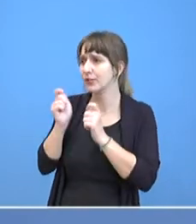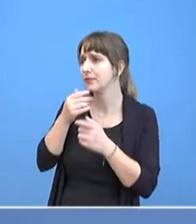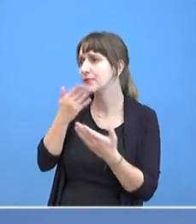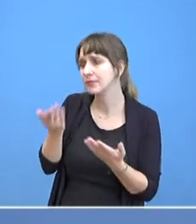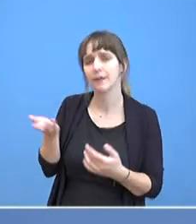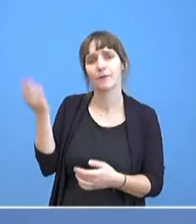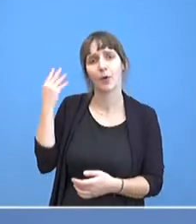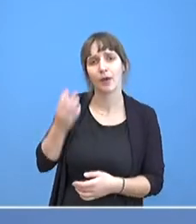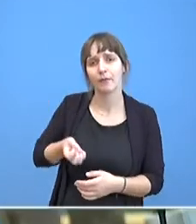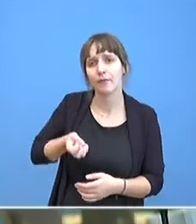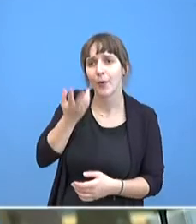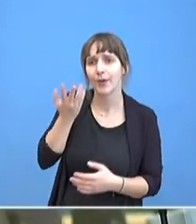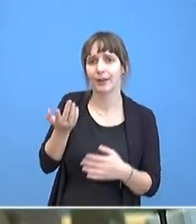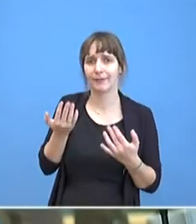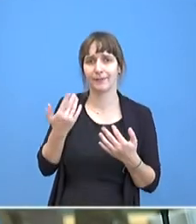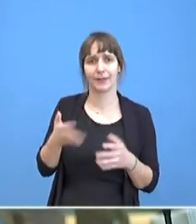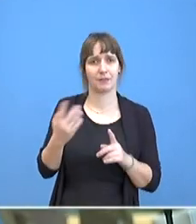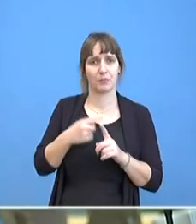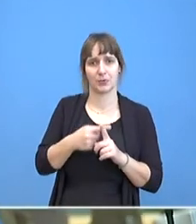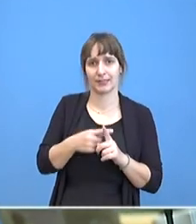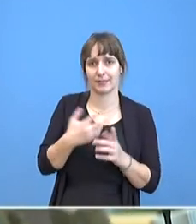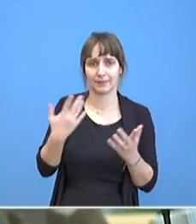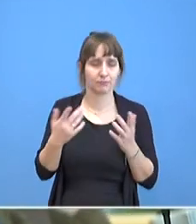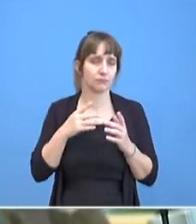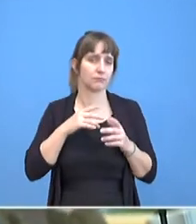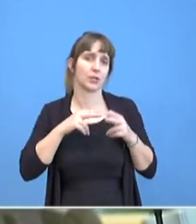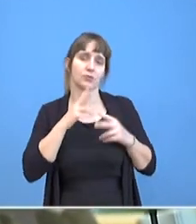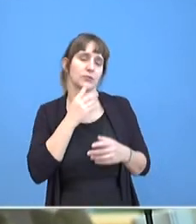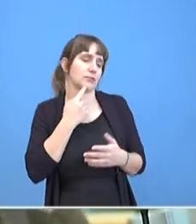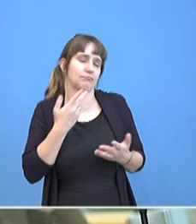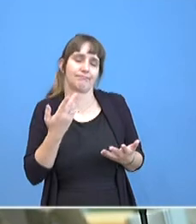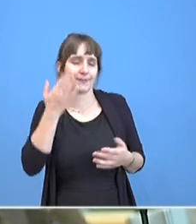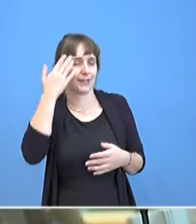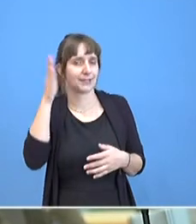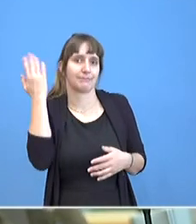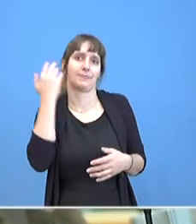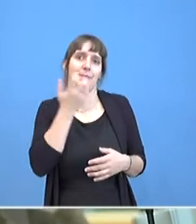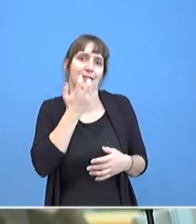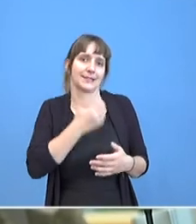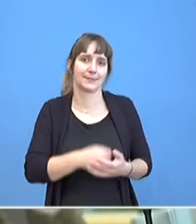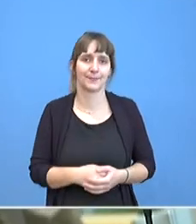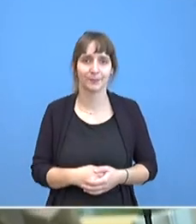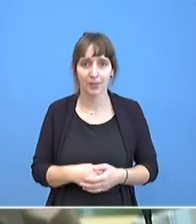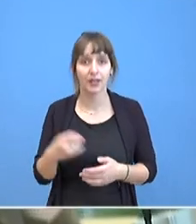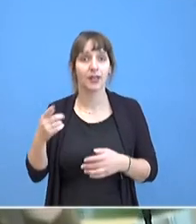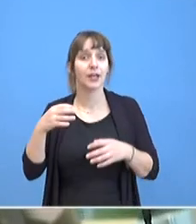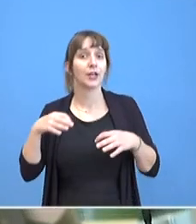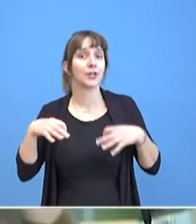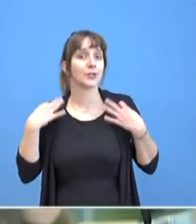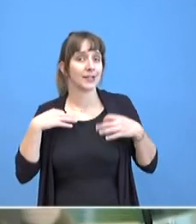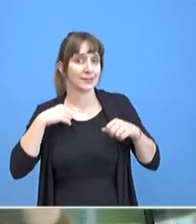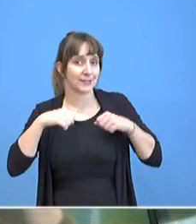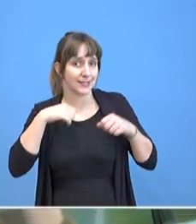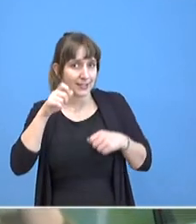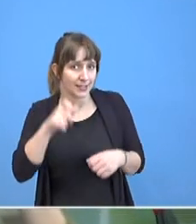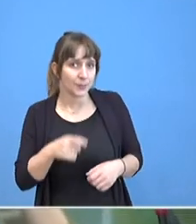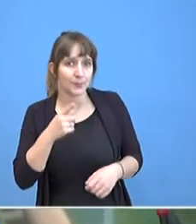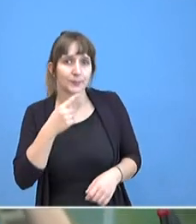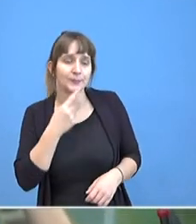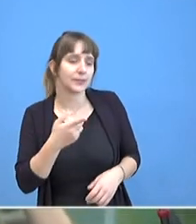Prozent war damals positiv? Das kann ich Ihnen jetzt nicht sagen. Das kann ich Ihnen auch nicht sagen. Ich kann das